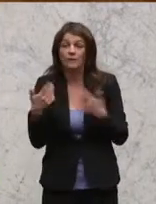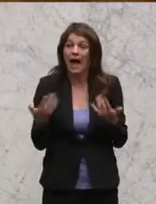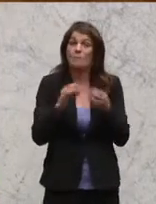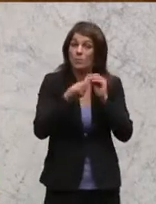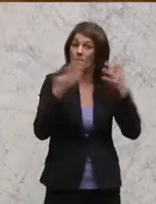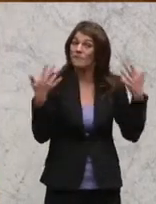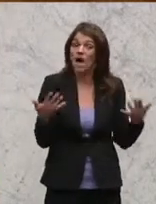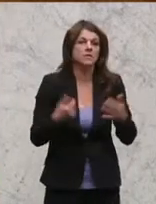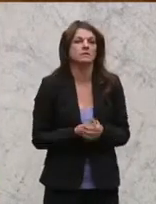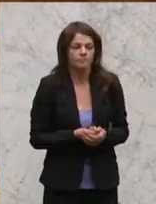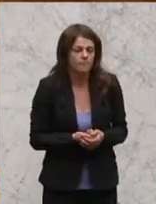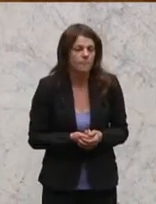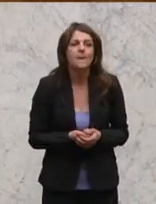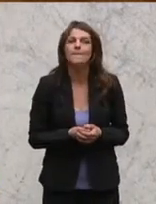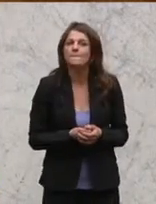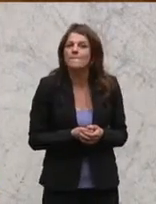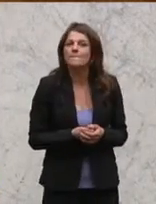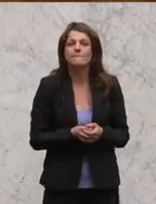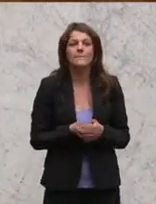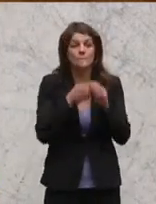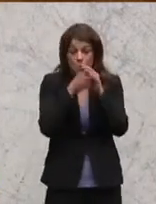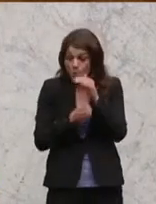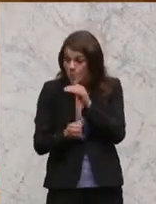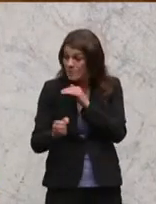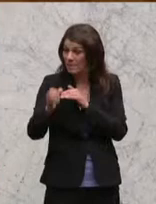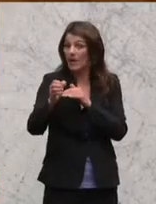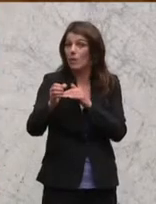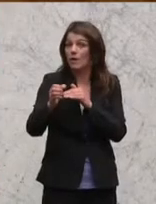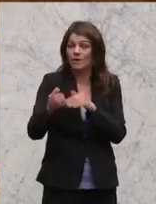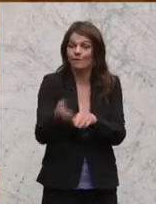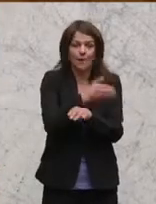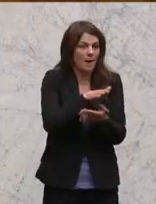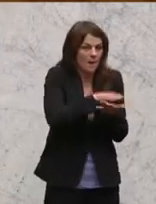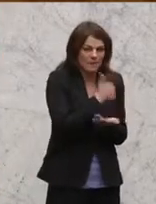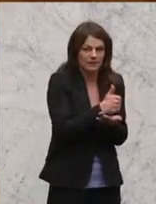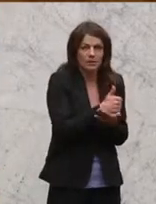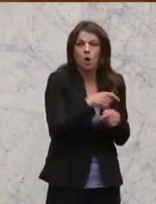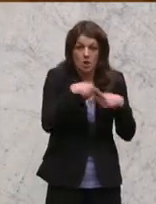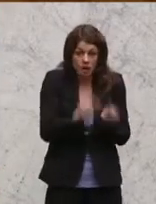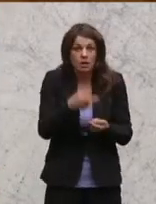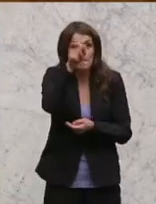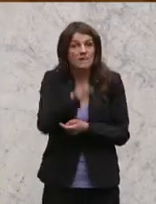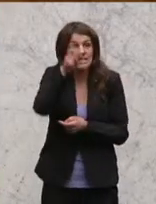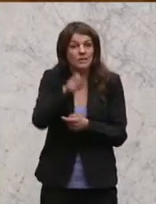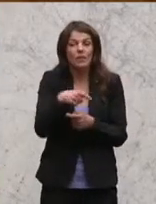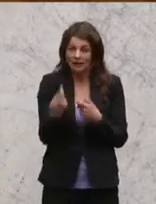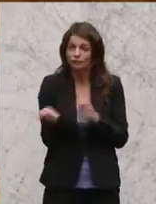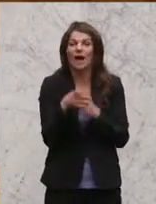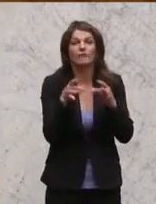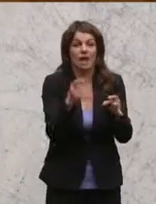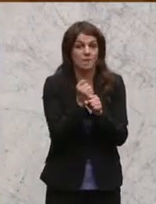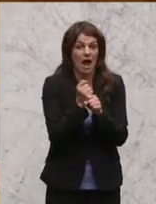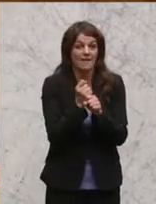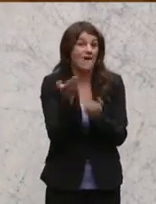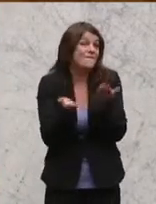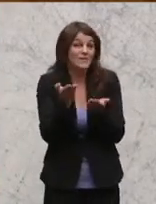Maßnahmenvollzug ist, dass die Unterbringung im Vorfeld nicht funktioniert und dann Personen Straftaten setzen, die